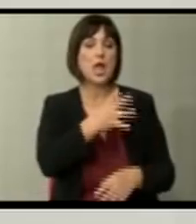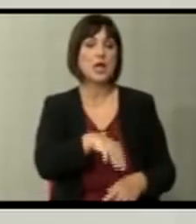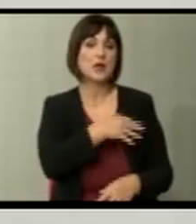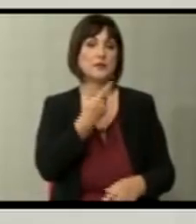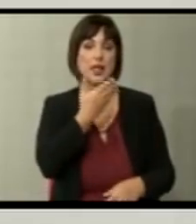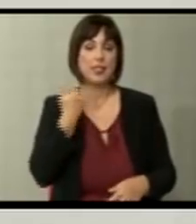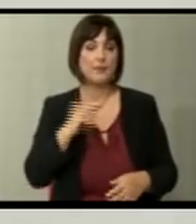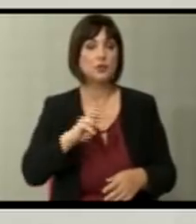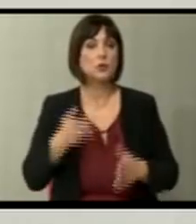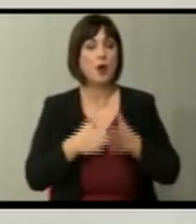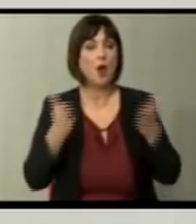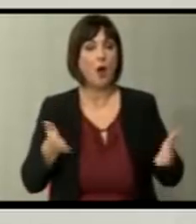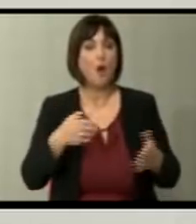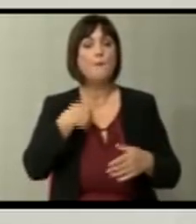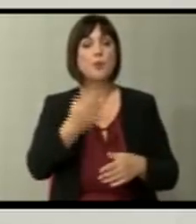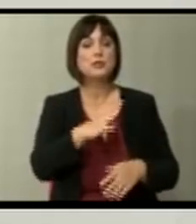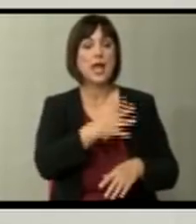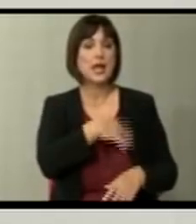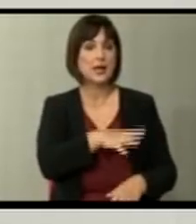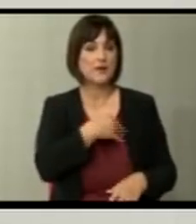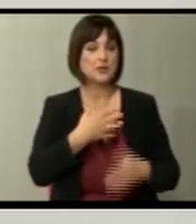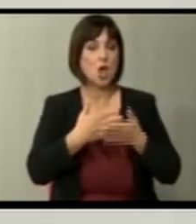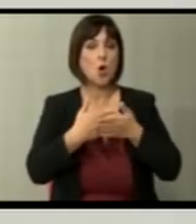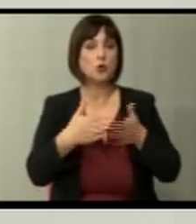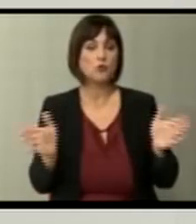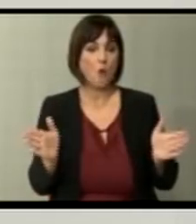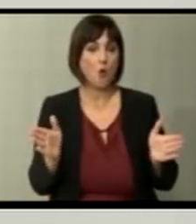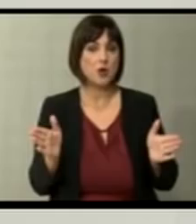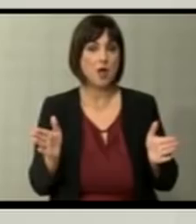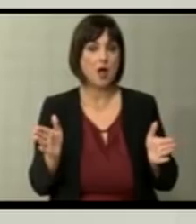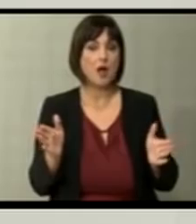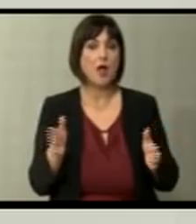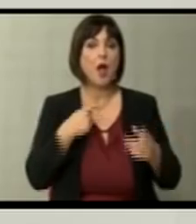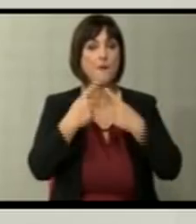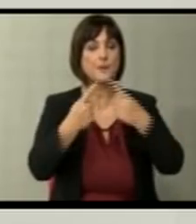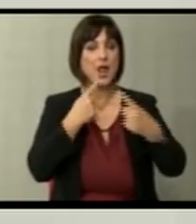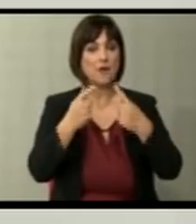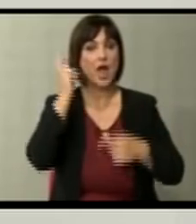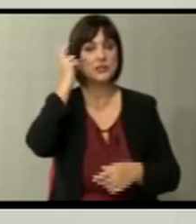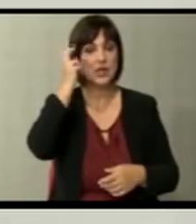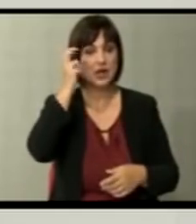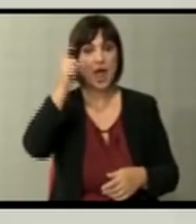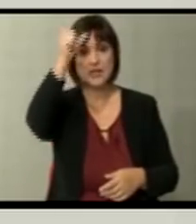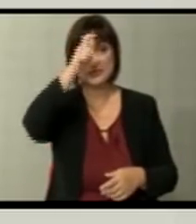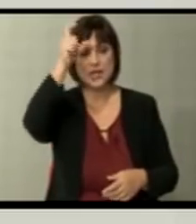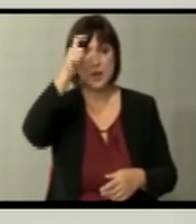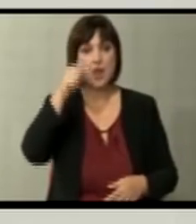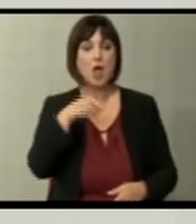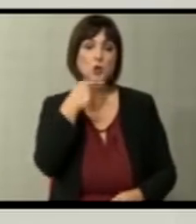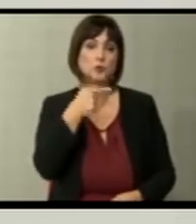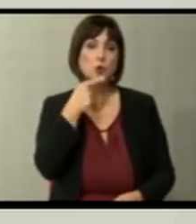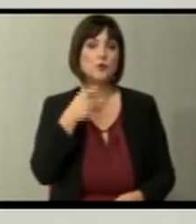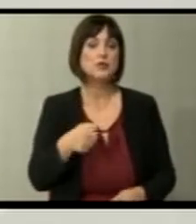нема рима. Факто дека после Хрватска се отворија преговорите со Цинагора и Србија, говори дека